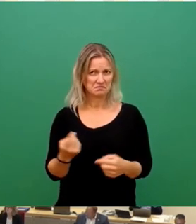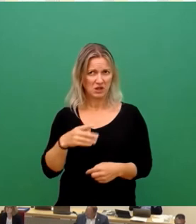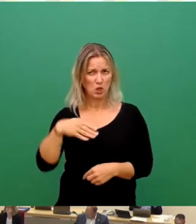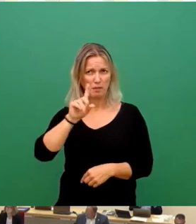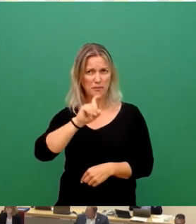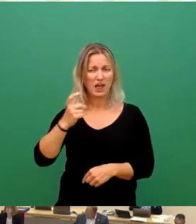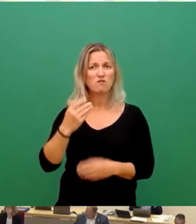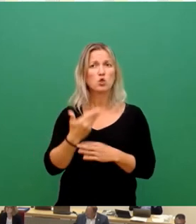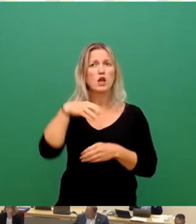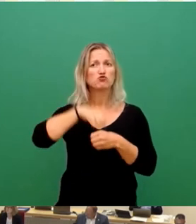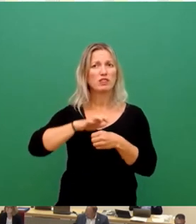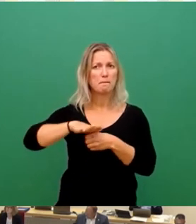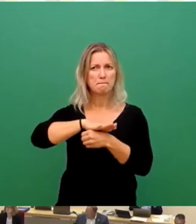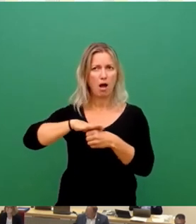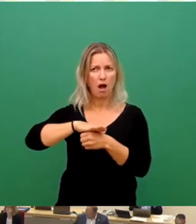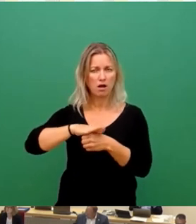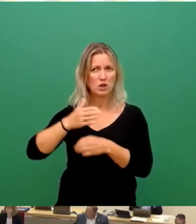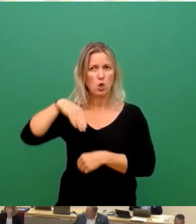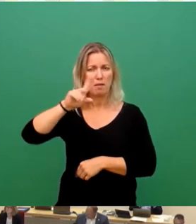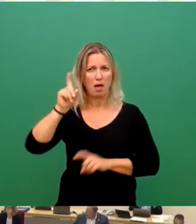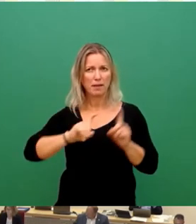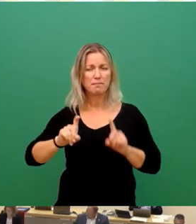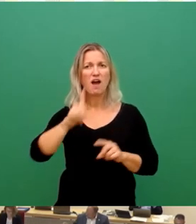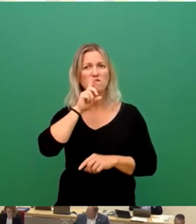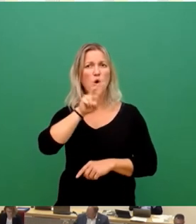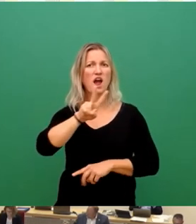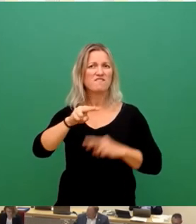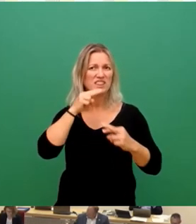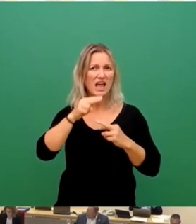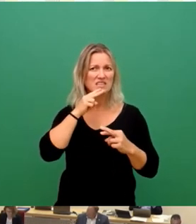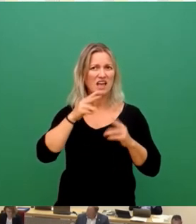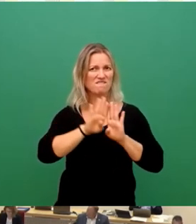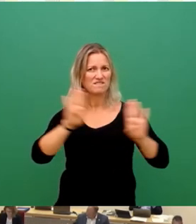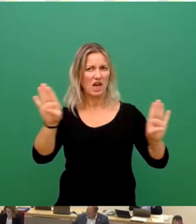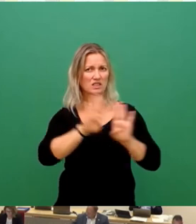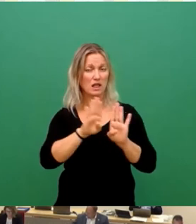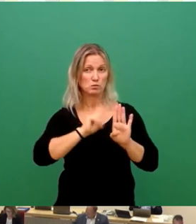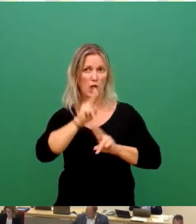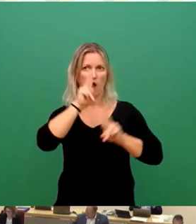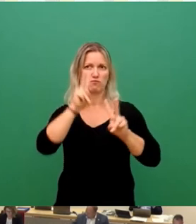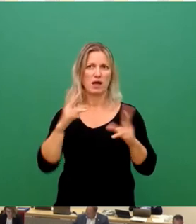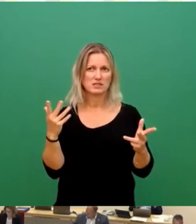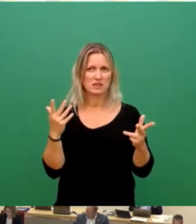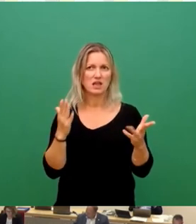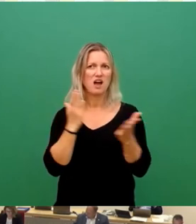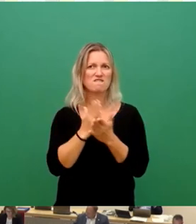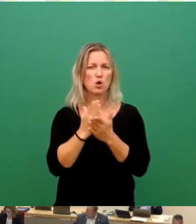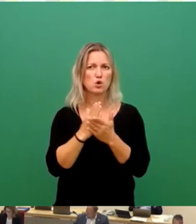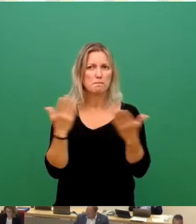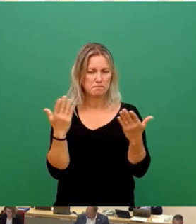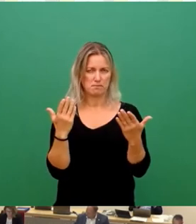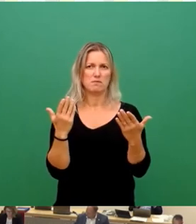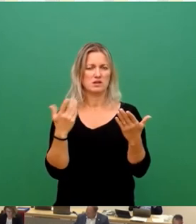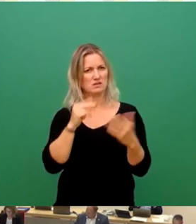den Neustadtermarkt. An den Wänden dort, an Venezia und sowas, wo man auch aufpassen muss, weil das sowieso kritisch ist, und der Zustand uns ja alle nie